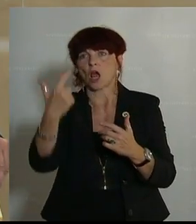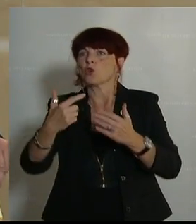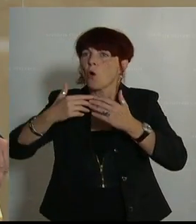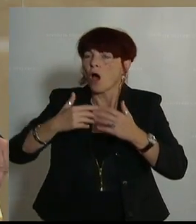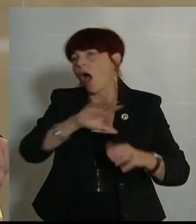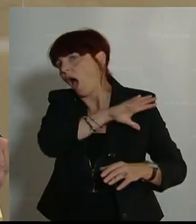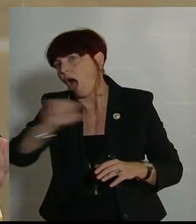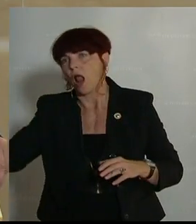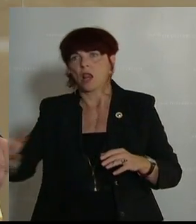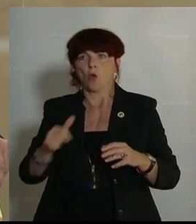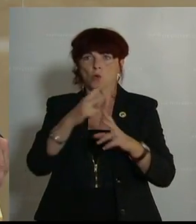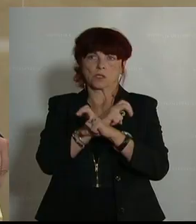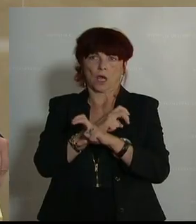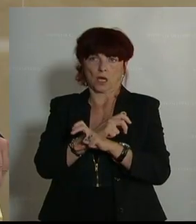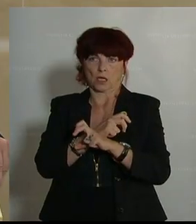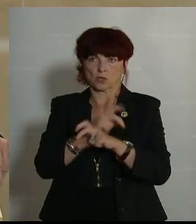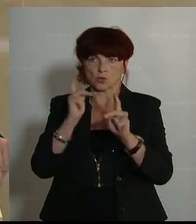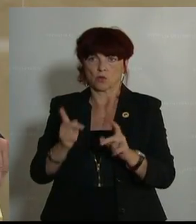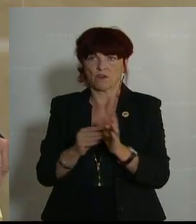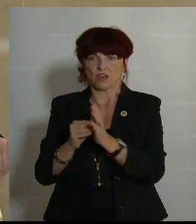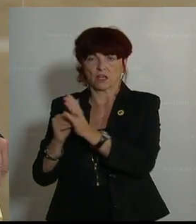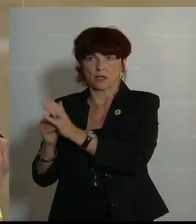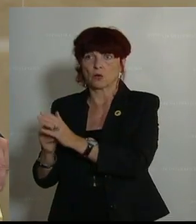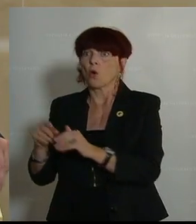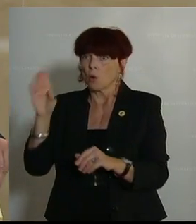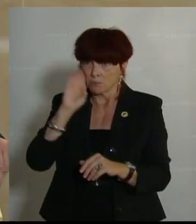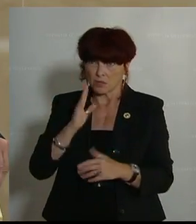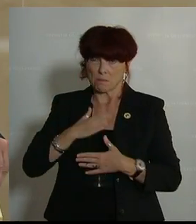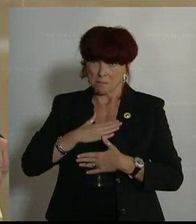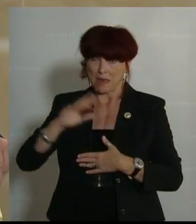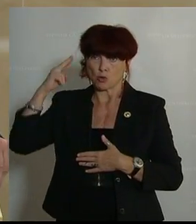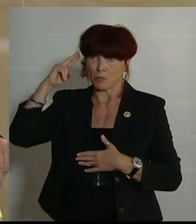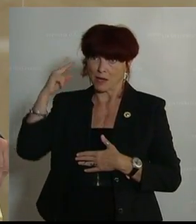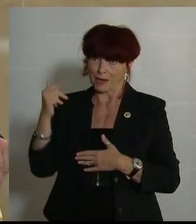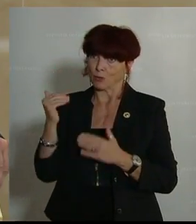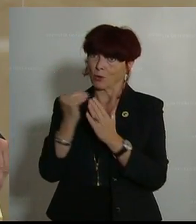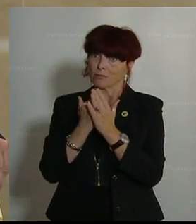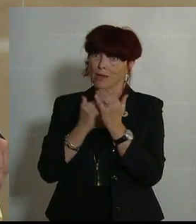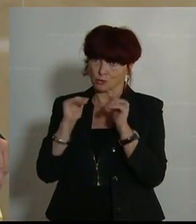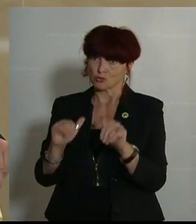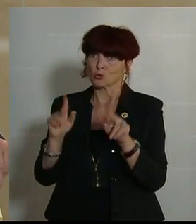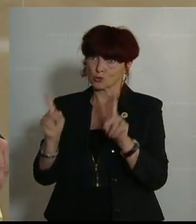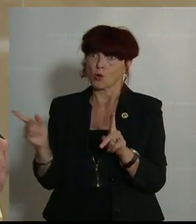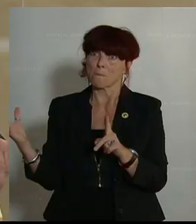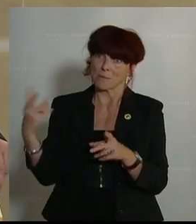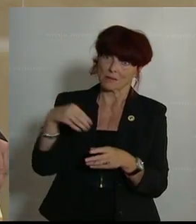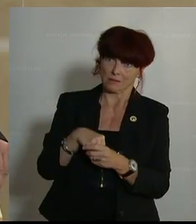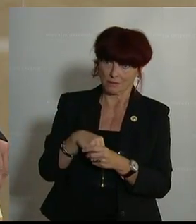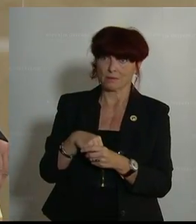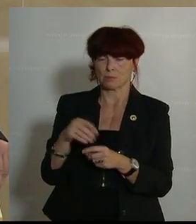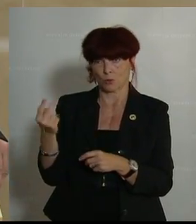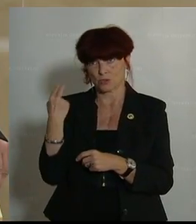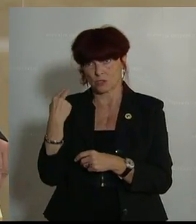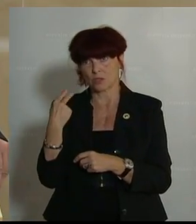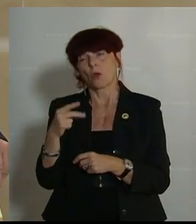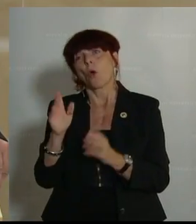uns dahingehend in den Datenschutzbereich wieder einzubeziehen im Sinne einer Begutachtung. Und ich würde auch versuchen, eventuell